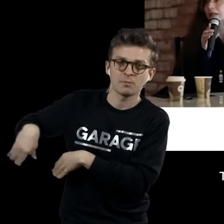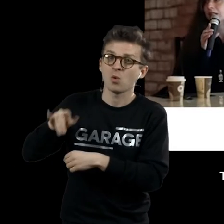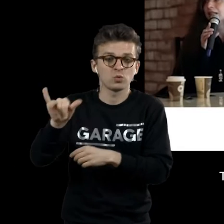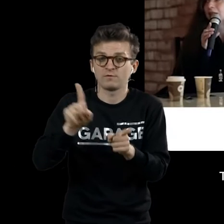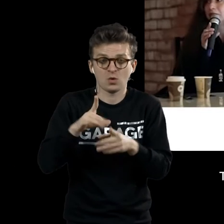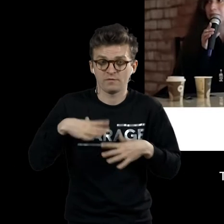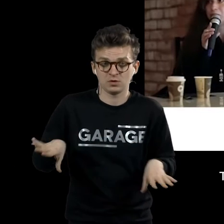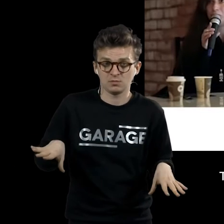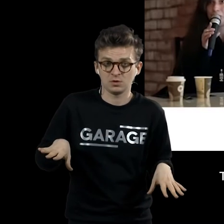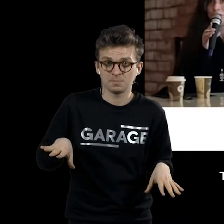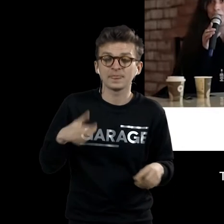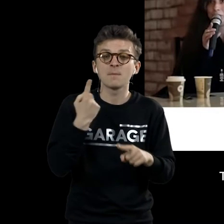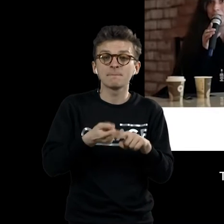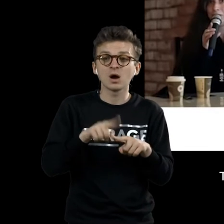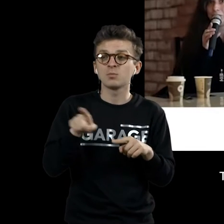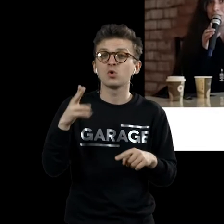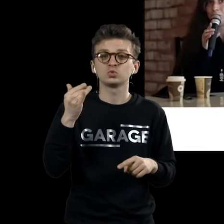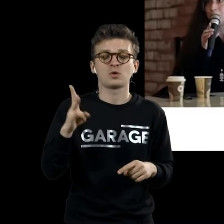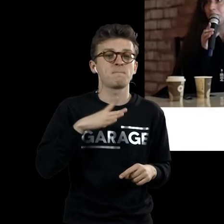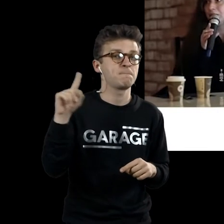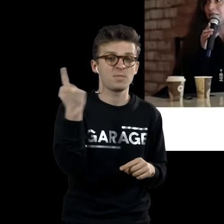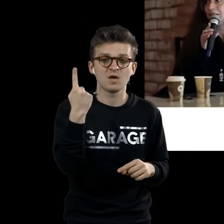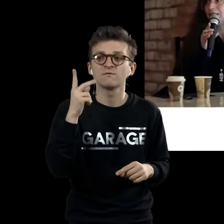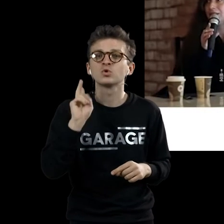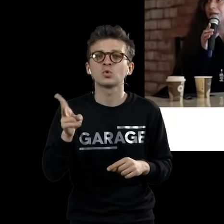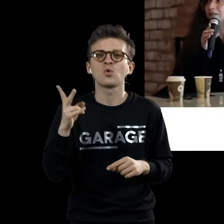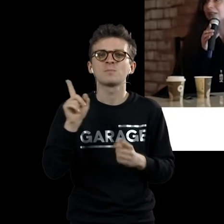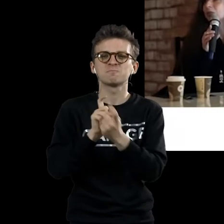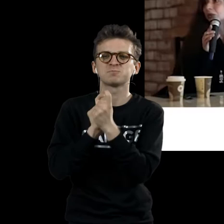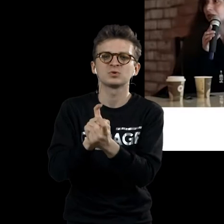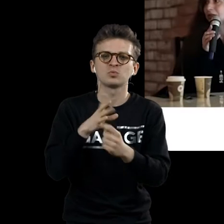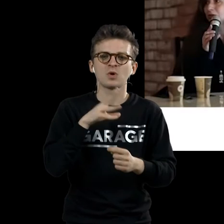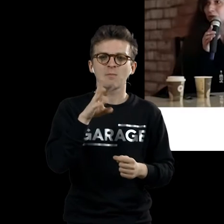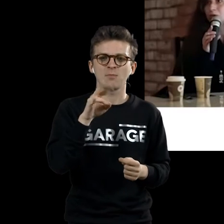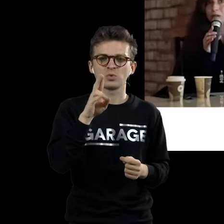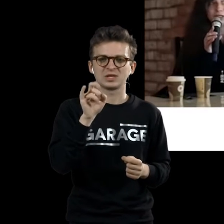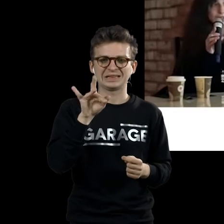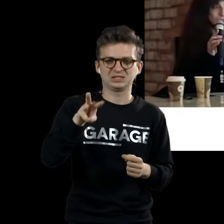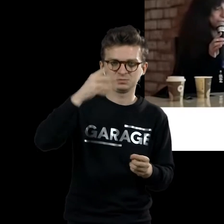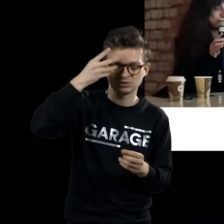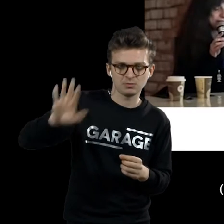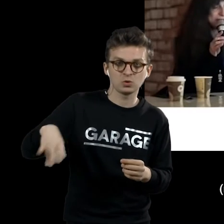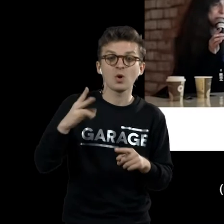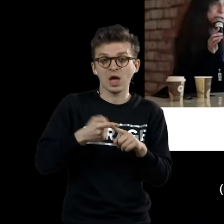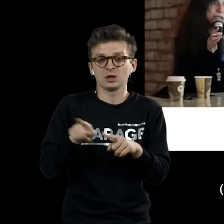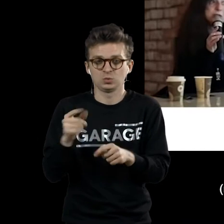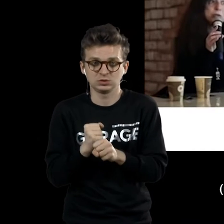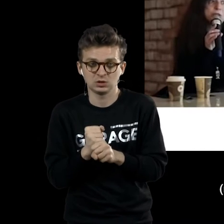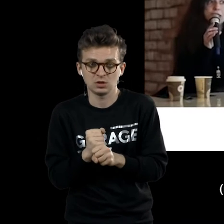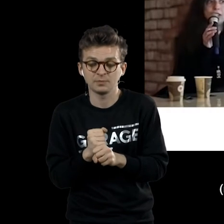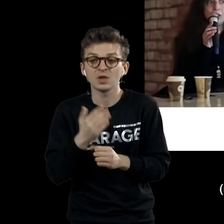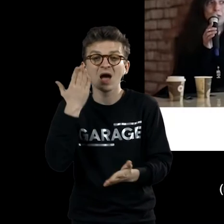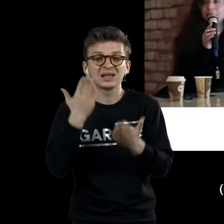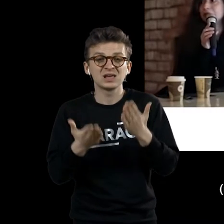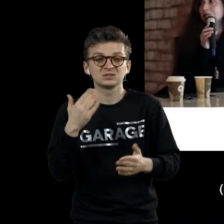не было. Поэтому Дюшан был первым, которому нужно было преодолеть модернистскую традицию, что он и сделал. Если смотреть